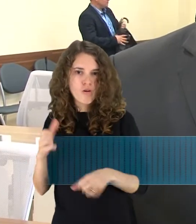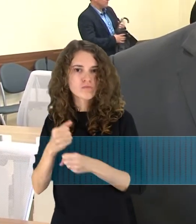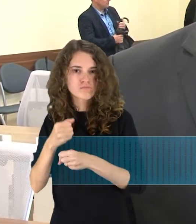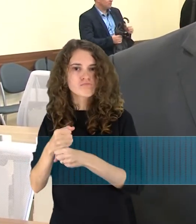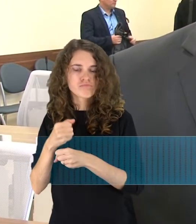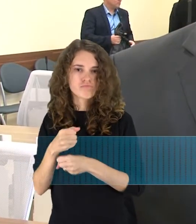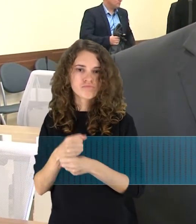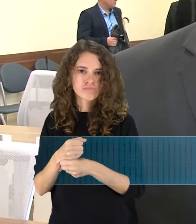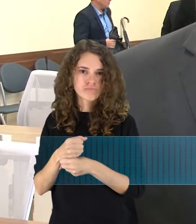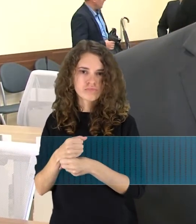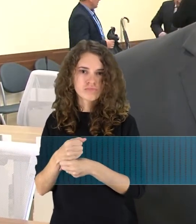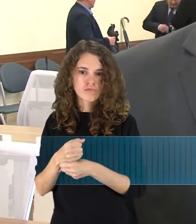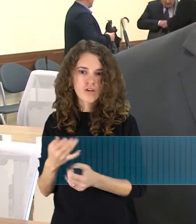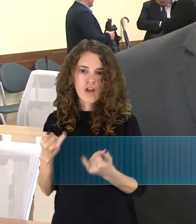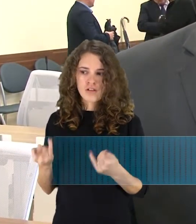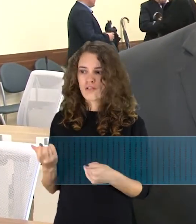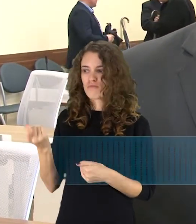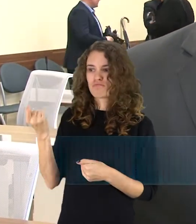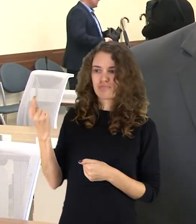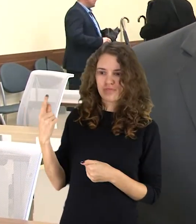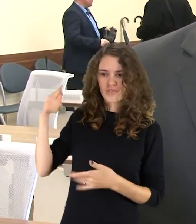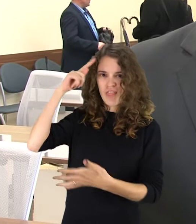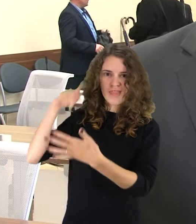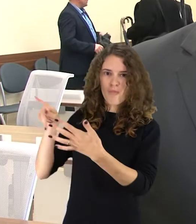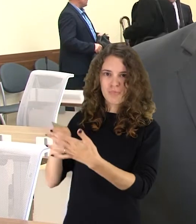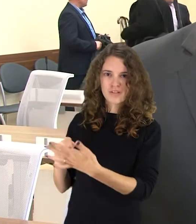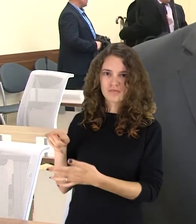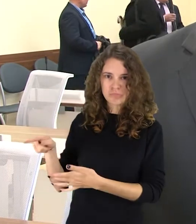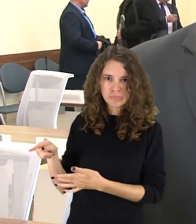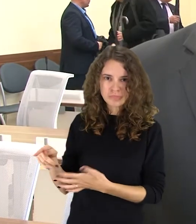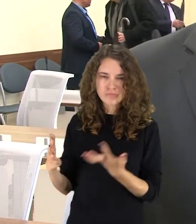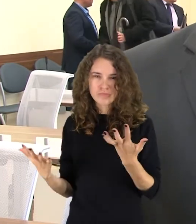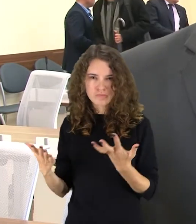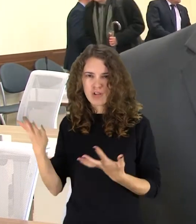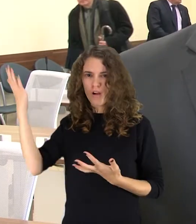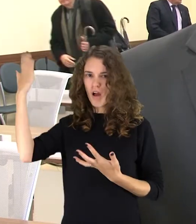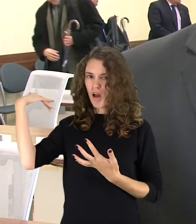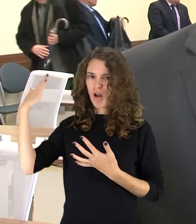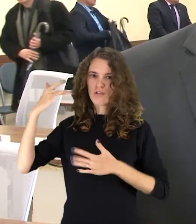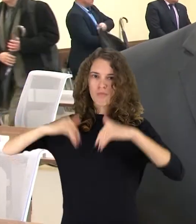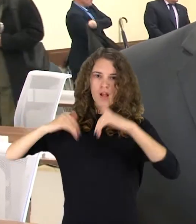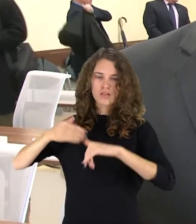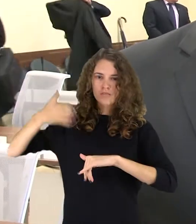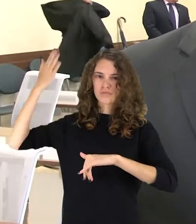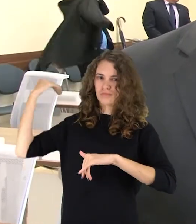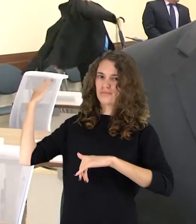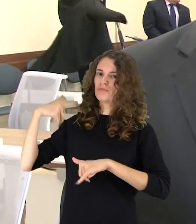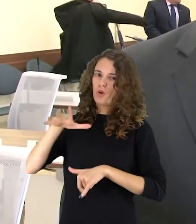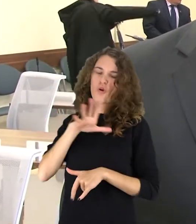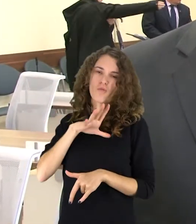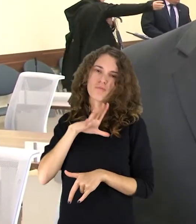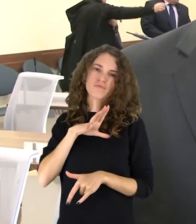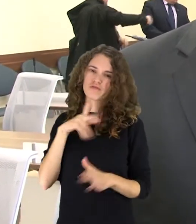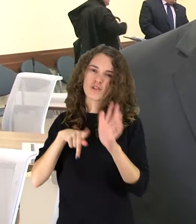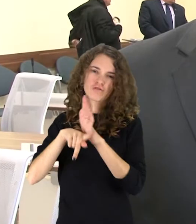metų, kaip šiandien buvo pareikšti kaltinimai, buvo jie tos šnektos ir prieš rinkimus